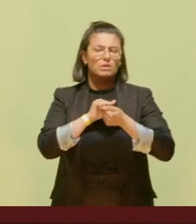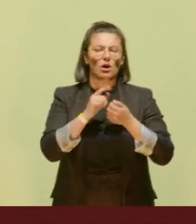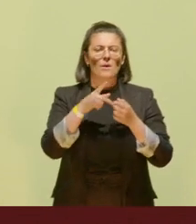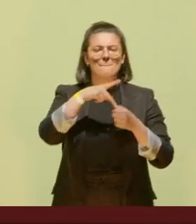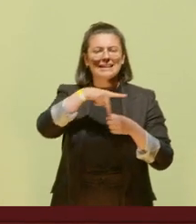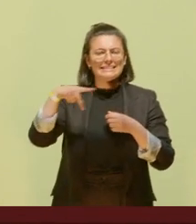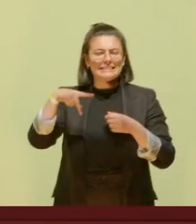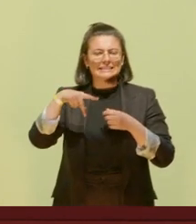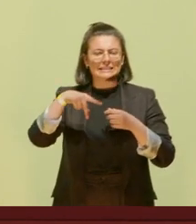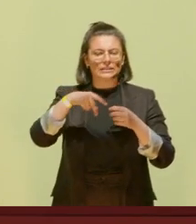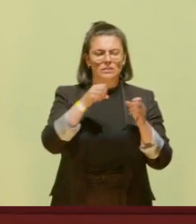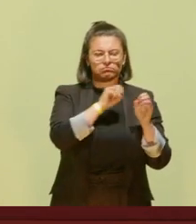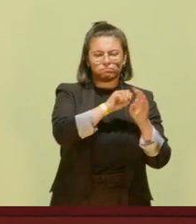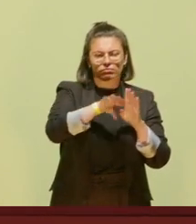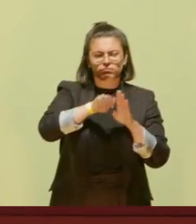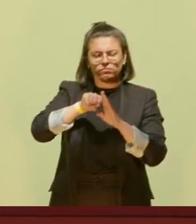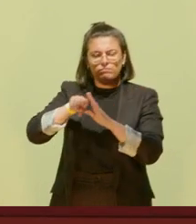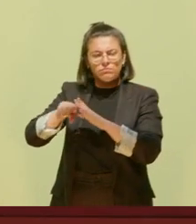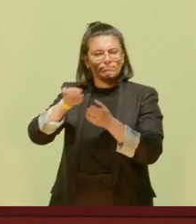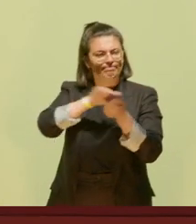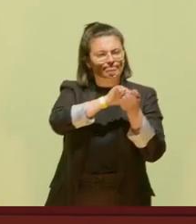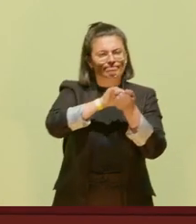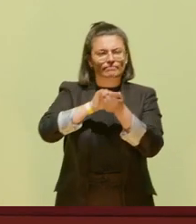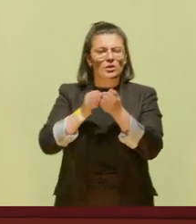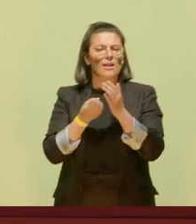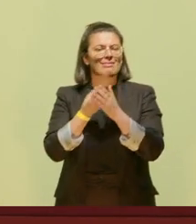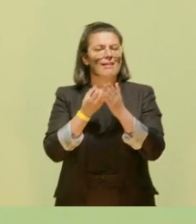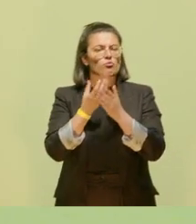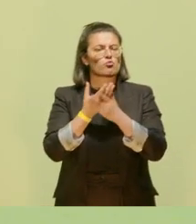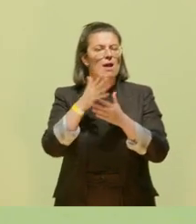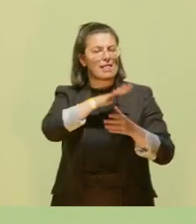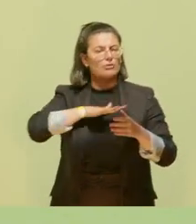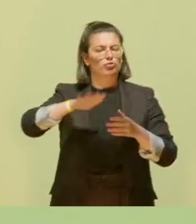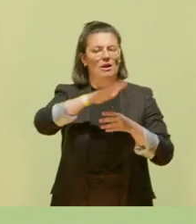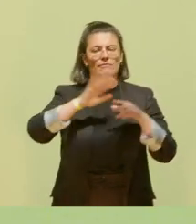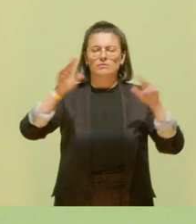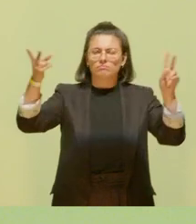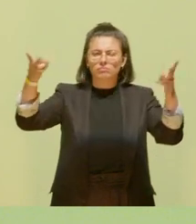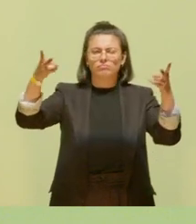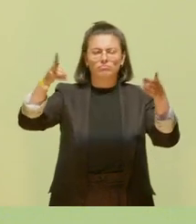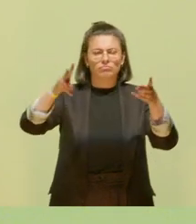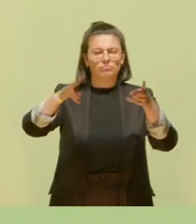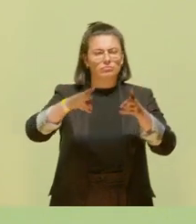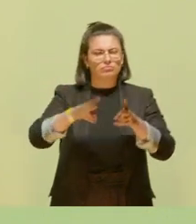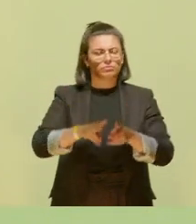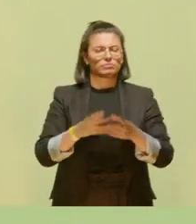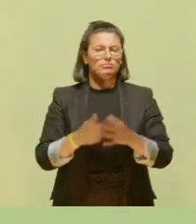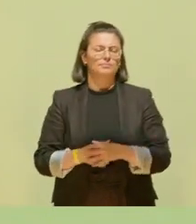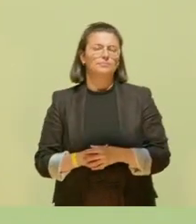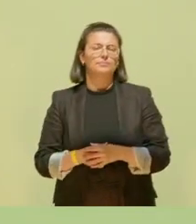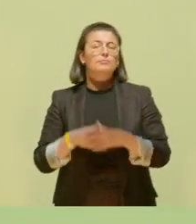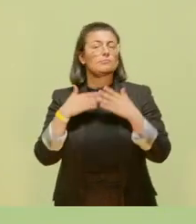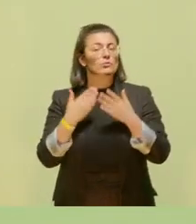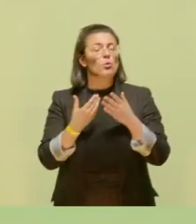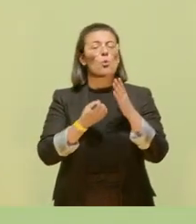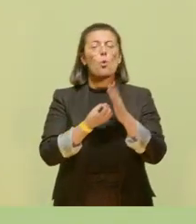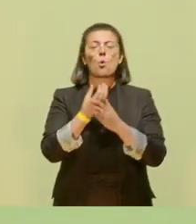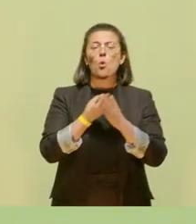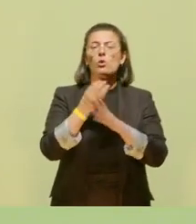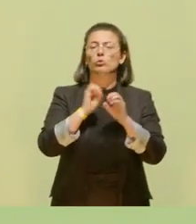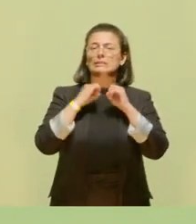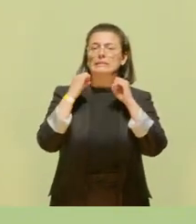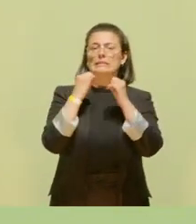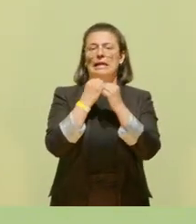und Eintönigkeit der Naturlandschaften setzen der Natur zu. In der Folge stürzen Ökosysteme